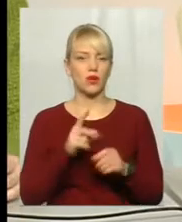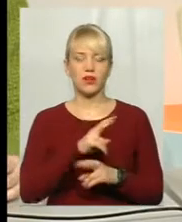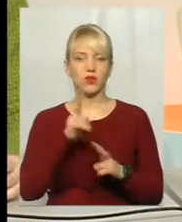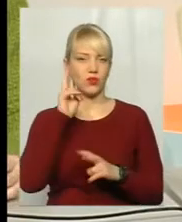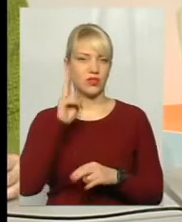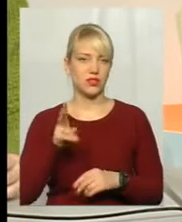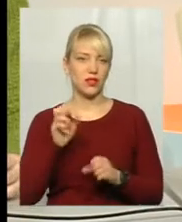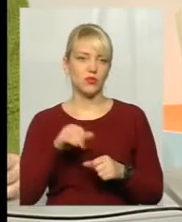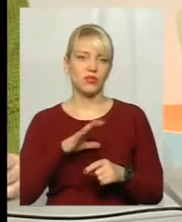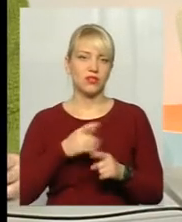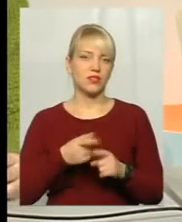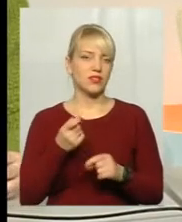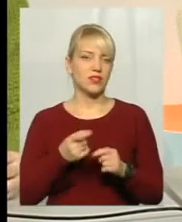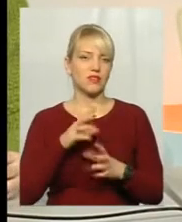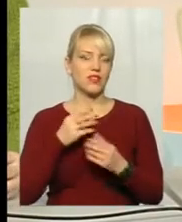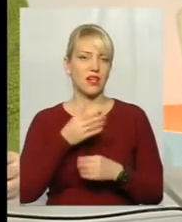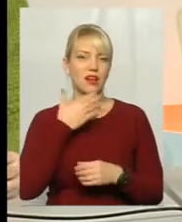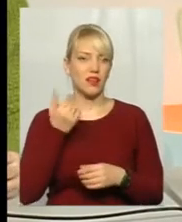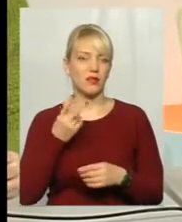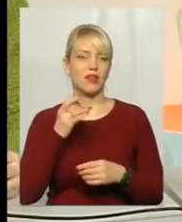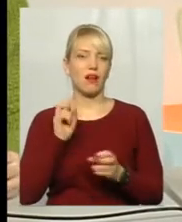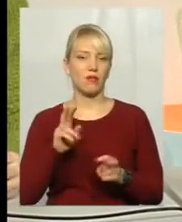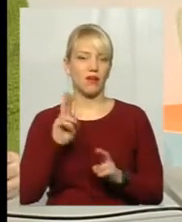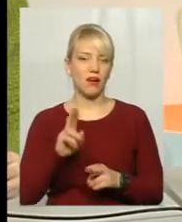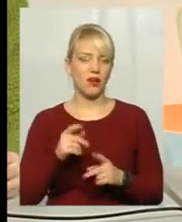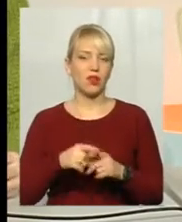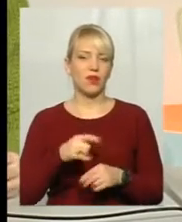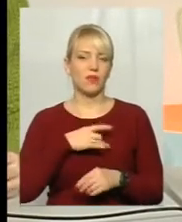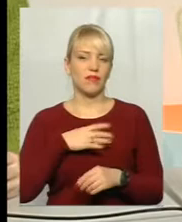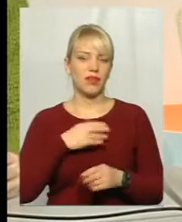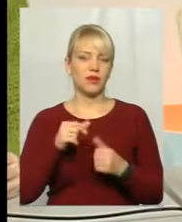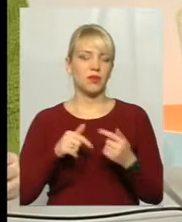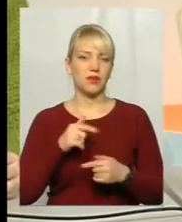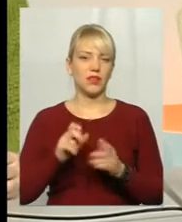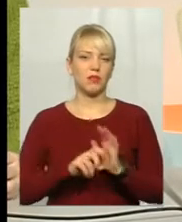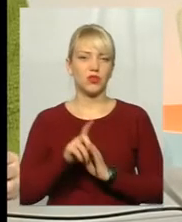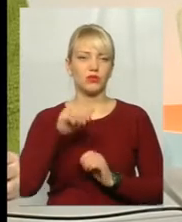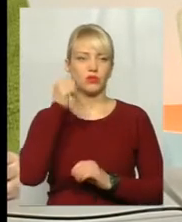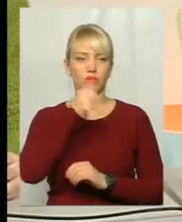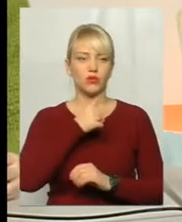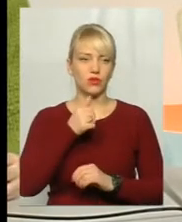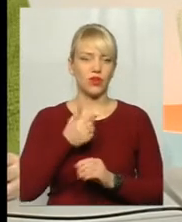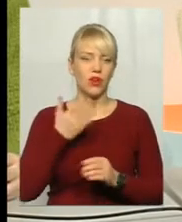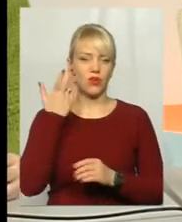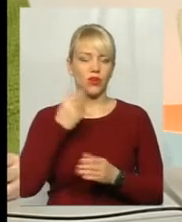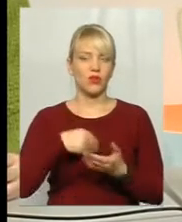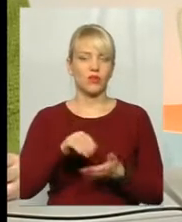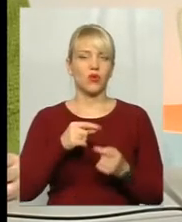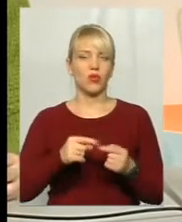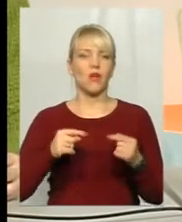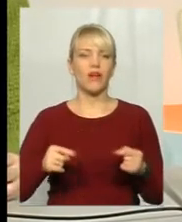Може, цієї знижки взагалі немає, тому що, як правило, приватні підприємці на початку року, вони, як купуючи товар,